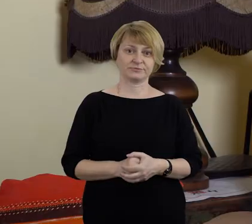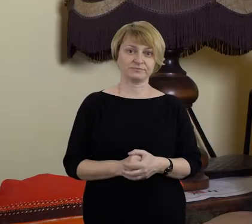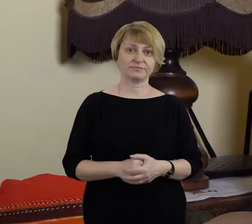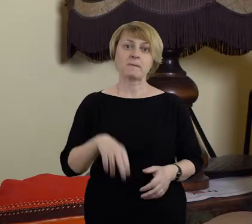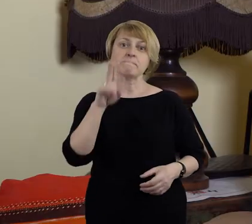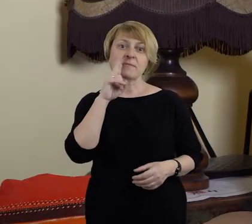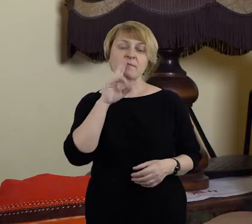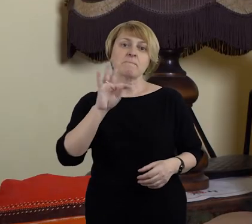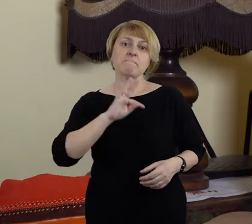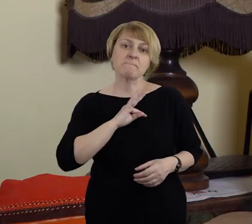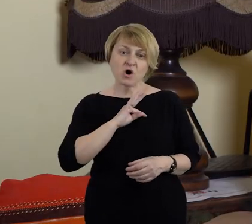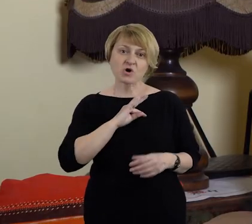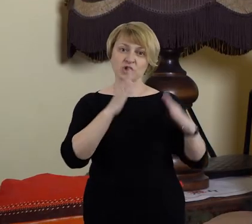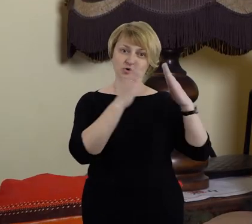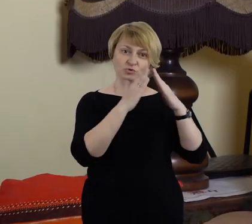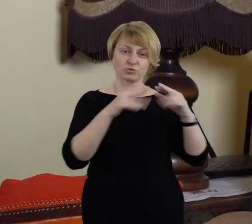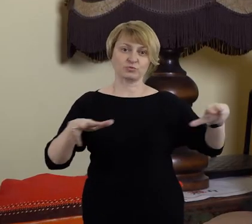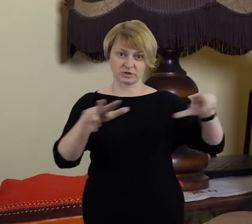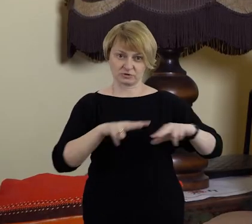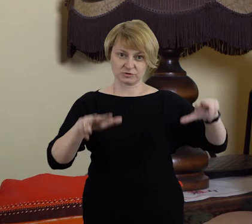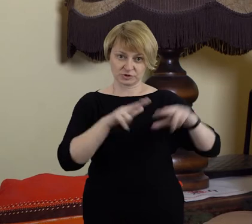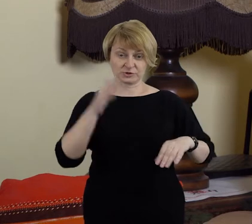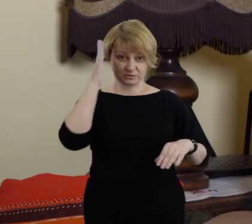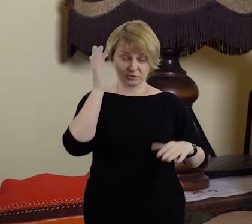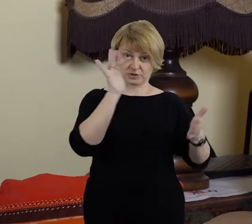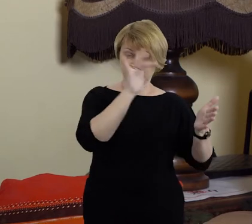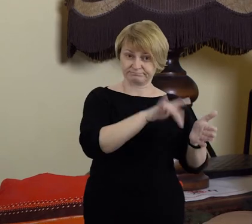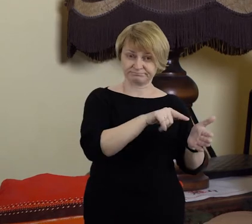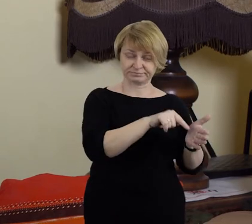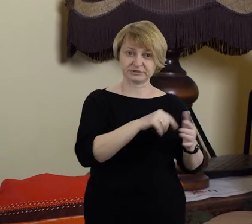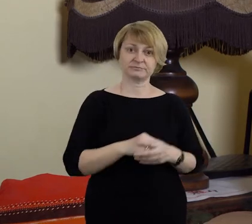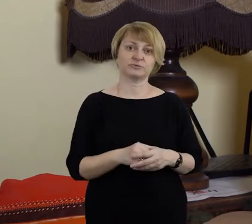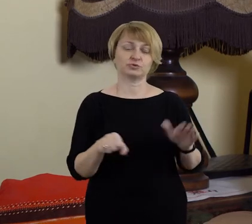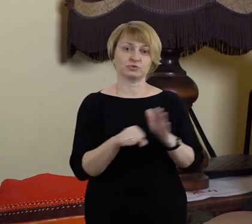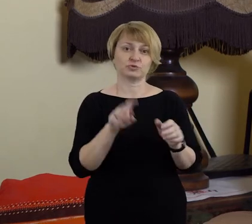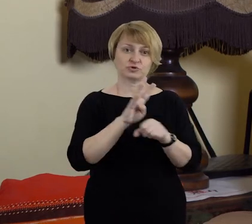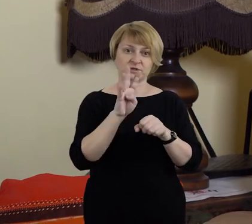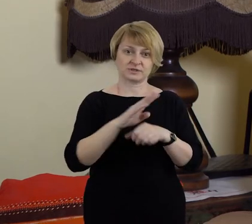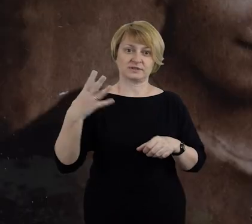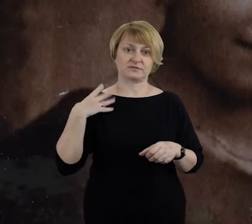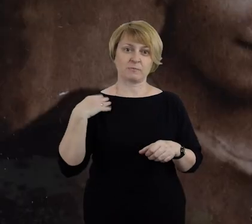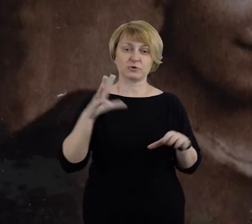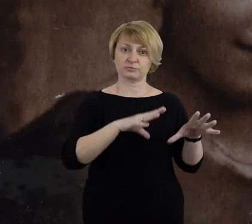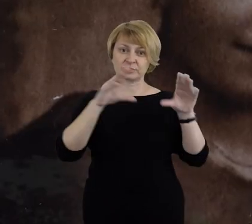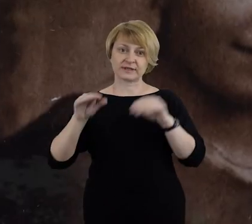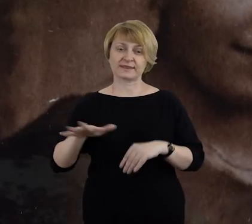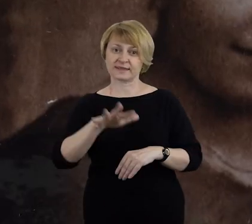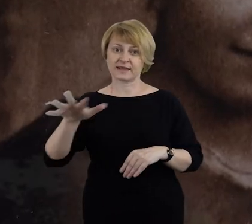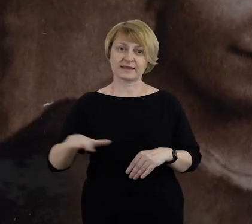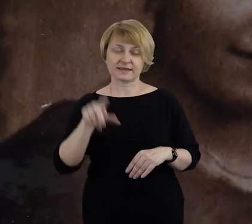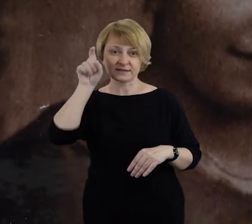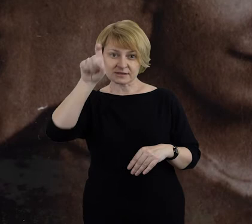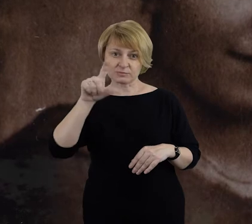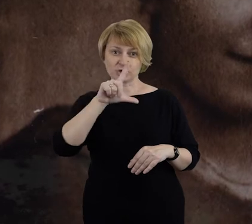Mama mieszkała w domu rodzinnym do 14 roku życia. Potem mieszkała na terenie Niemiec, na terenie